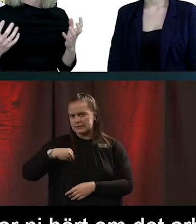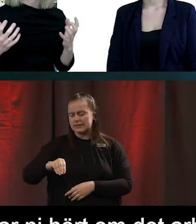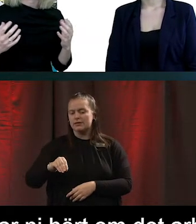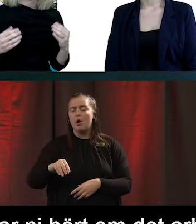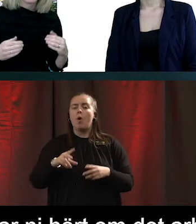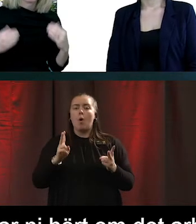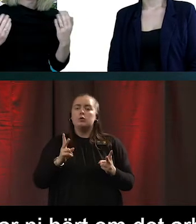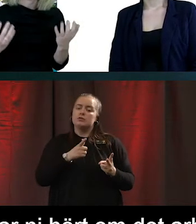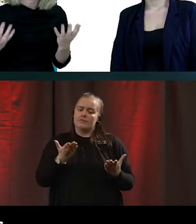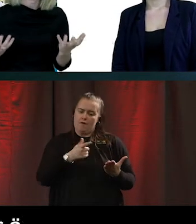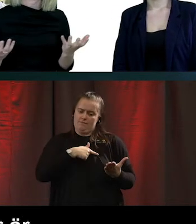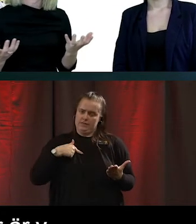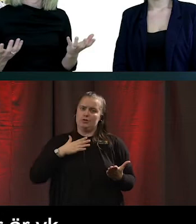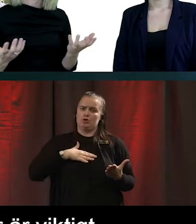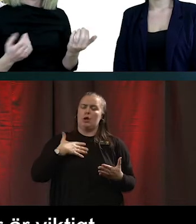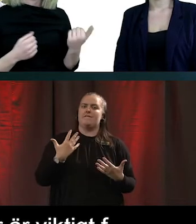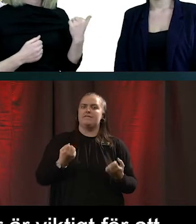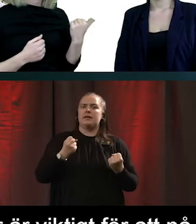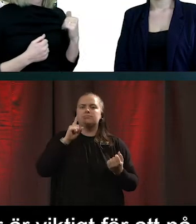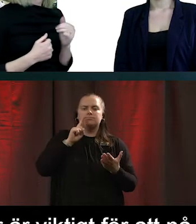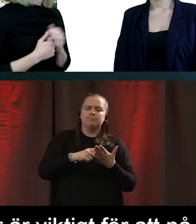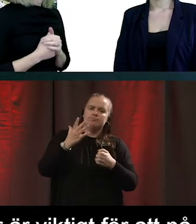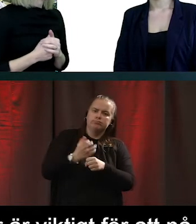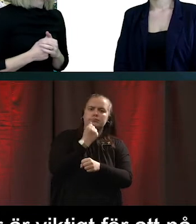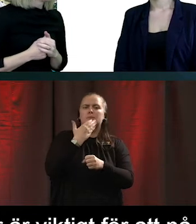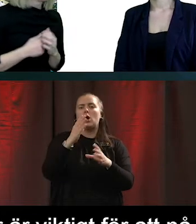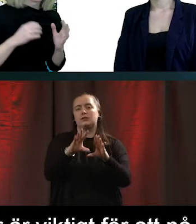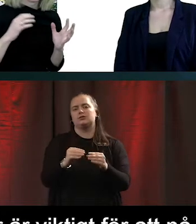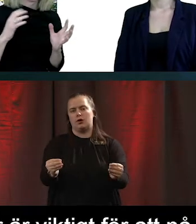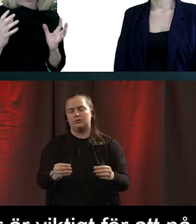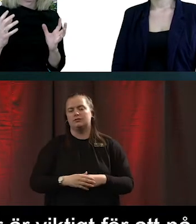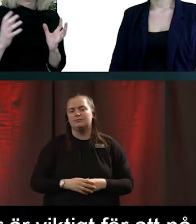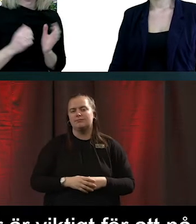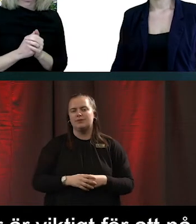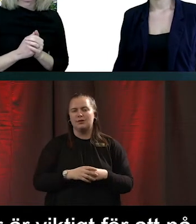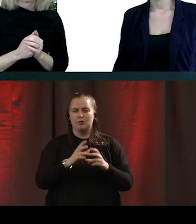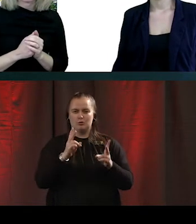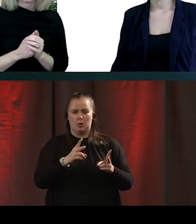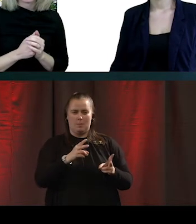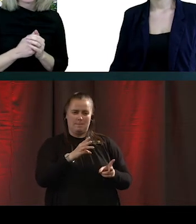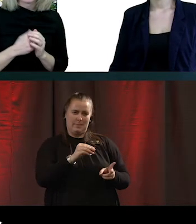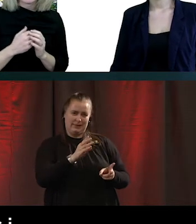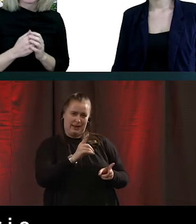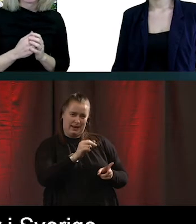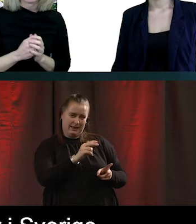viktigt för att just nå framgång i de här delarna. Och lite som du började Madeleine. Det här att vi har i Sverige en vision e-hälsa 2025.